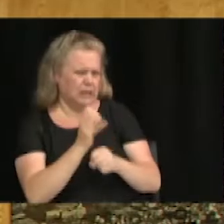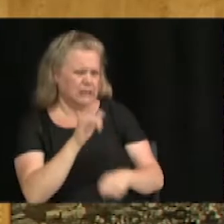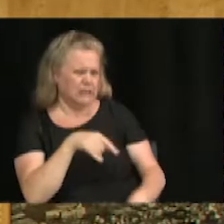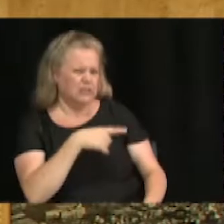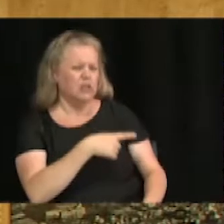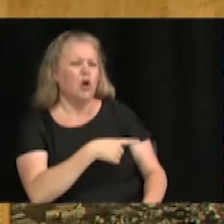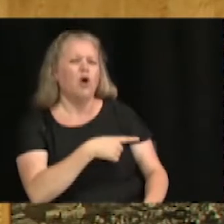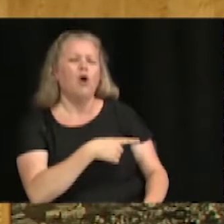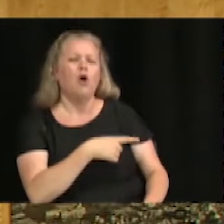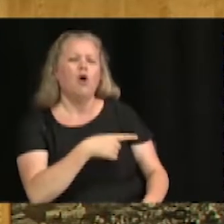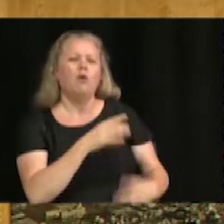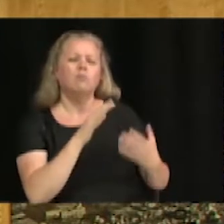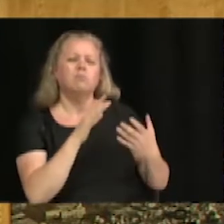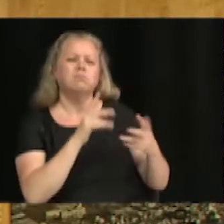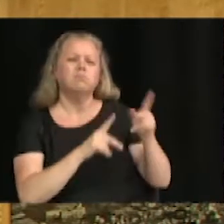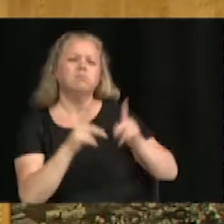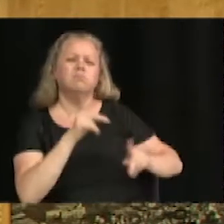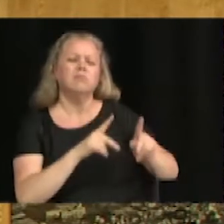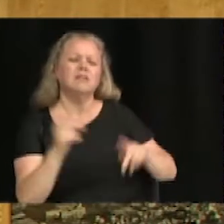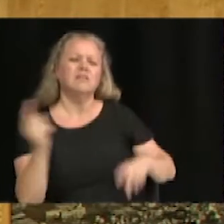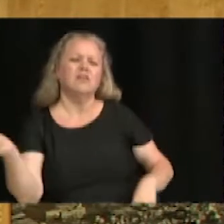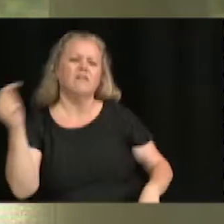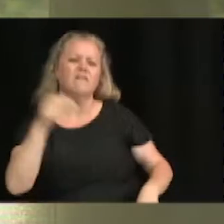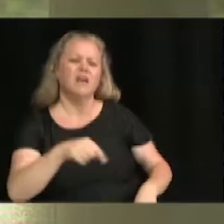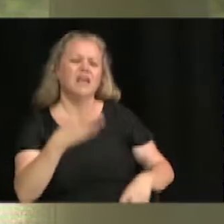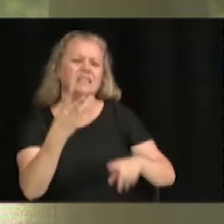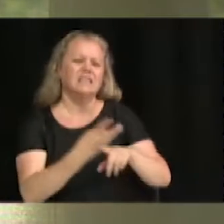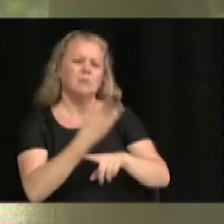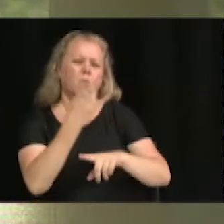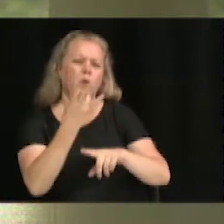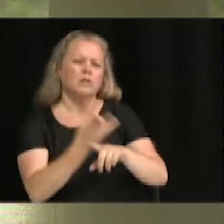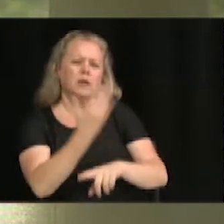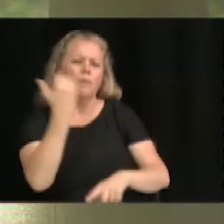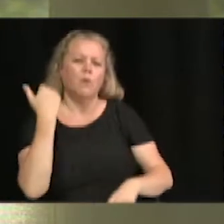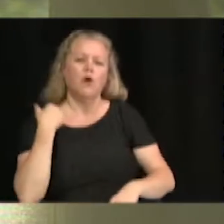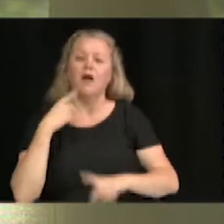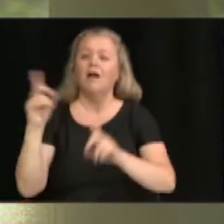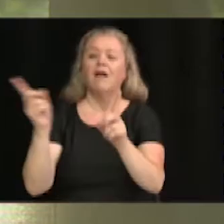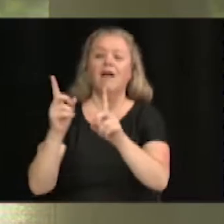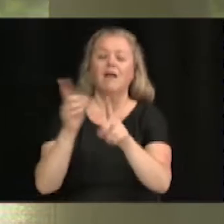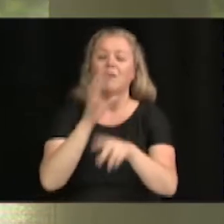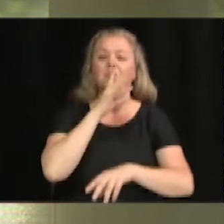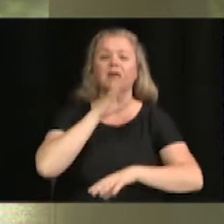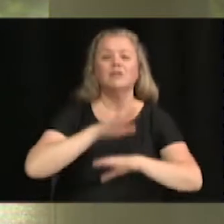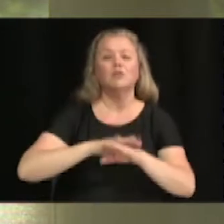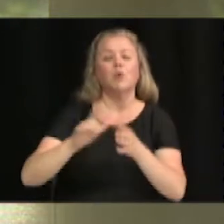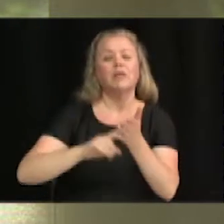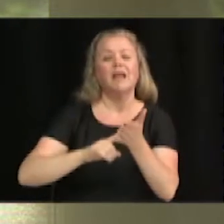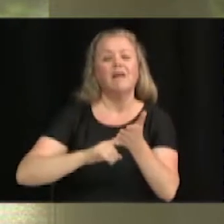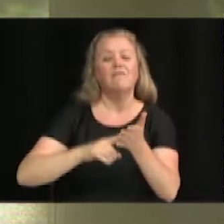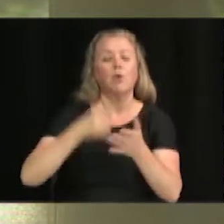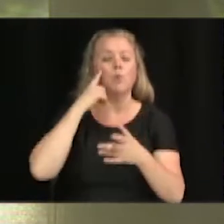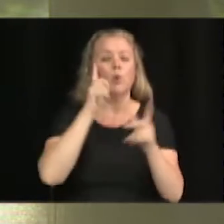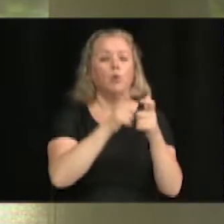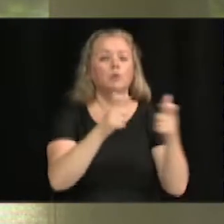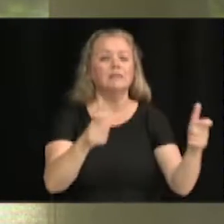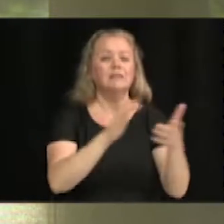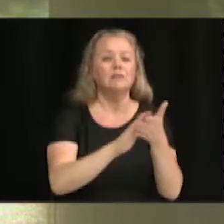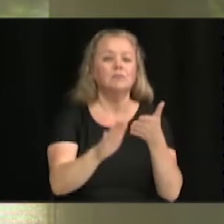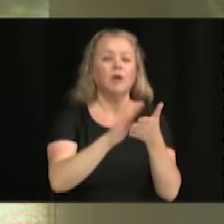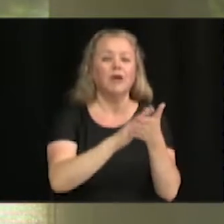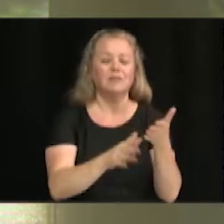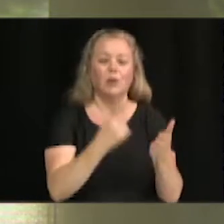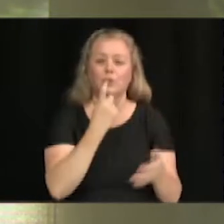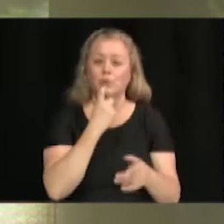gens que vous avez demandé il y à peu près 6-7 mois, là? Non, c'est qu'ils nous parlaient des travaux pour l'usine d'épuration des eaux, tout ça.